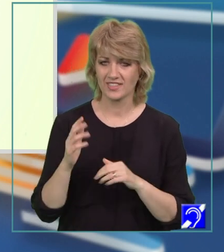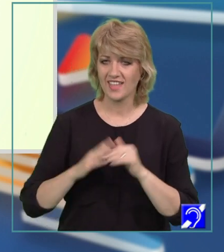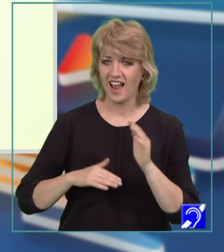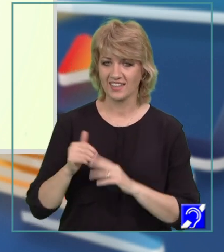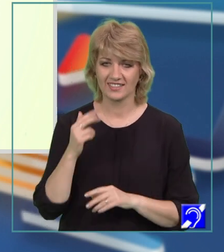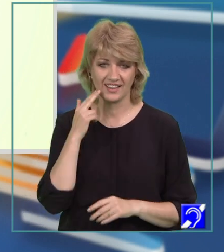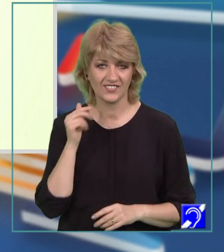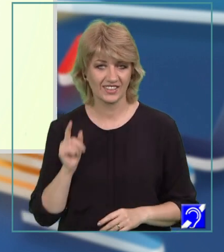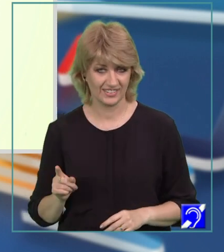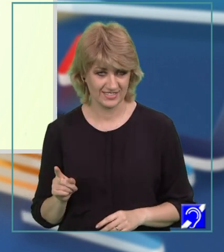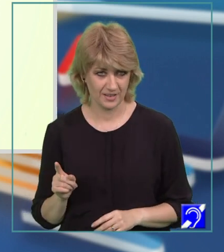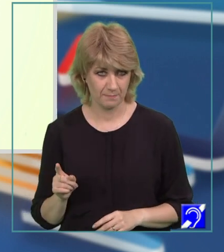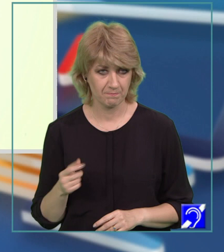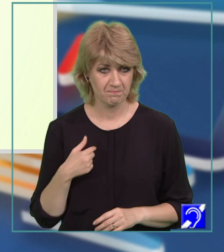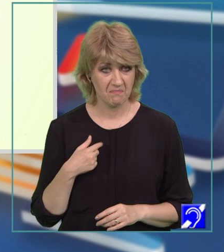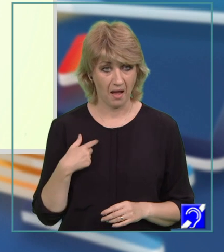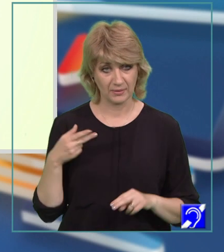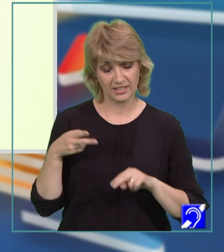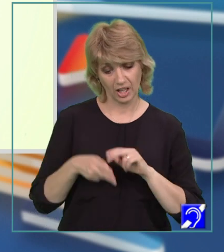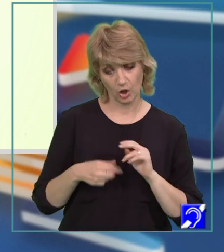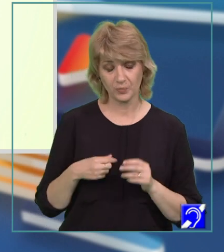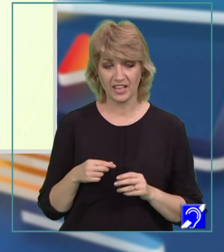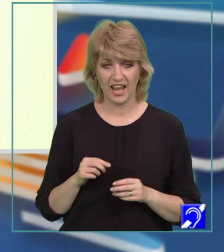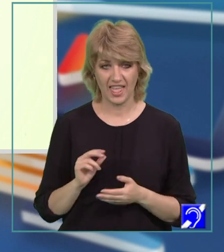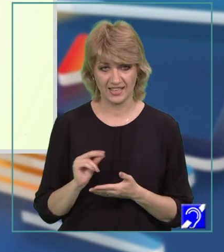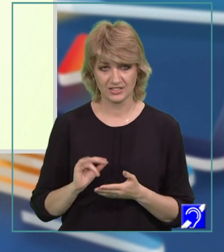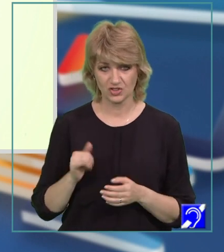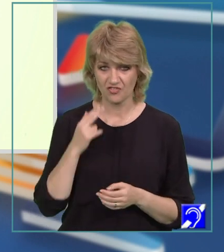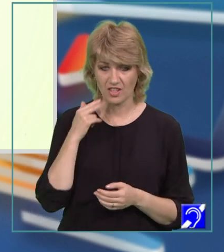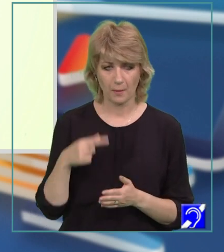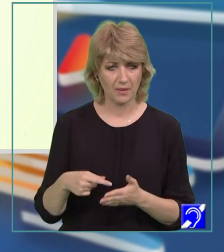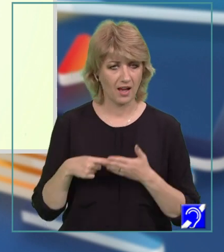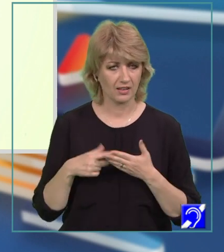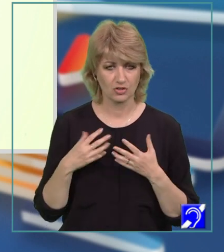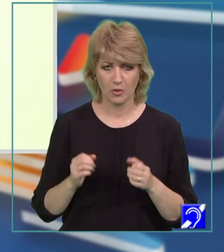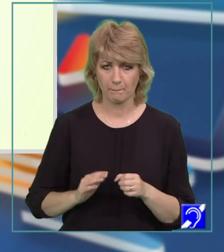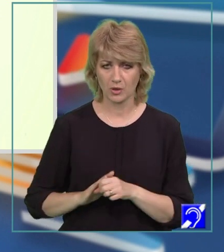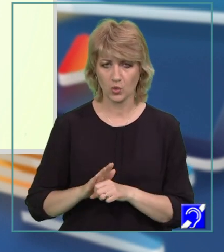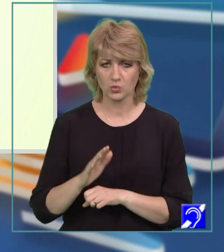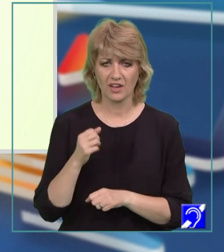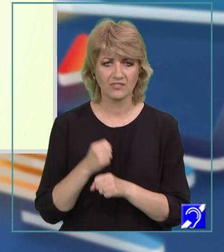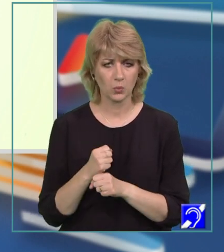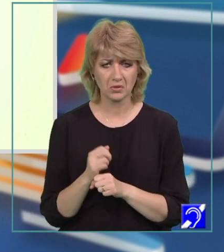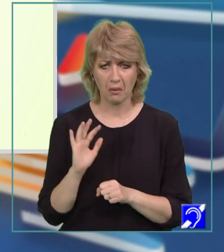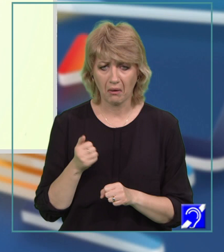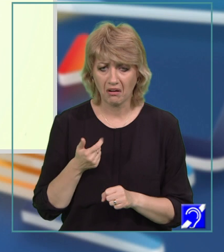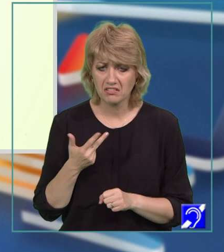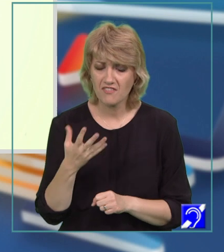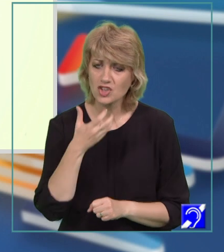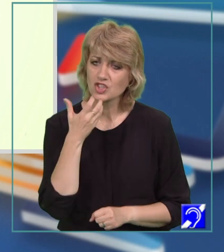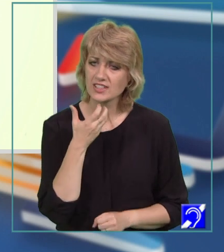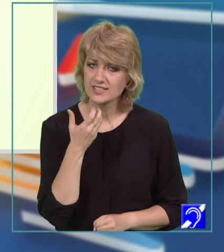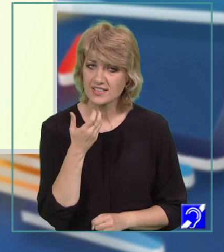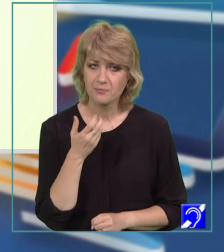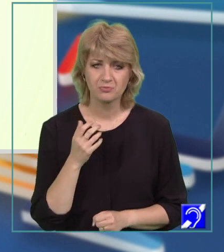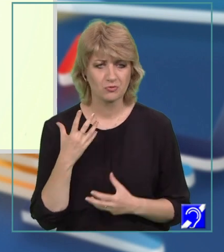talentele Antoniei. Mi-am întrerubt lecția și fata mi-a arătat ce progrese făcuse abia în câteva ședințe,